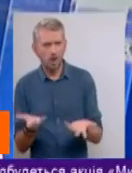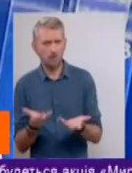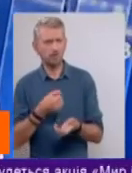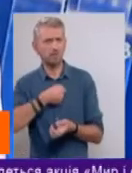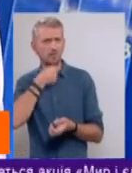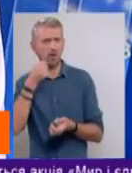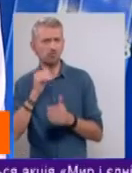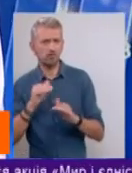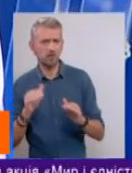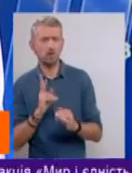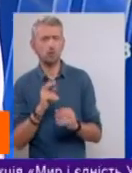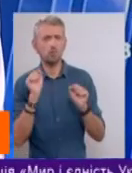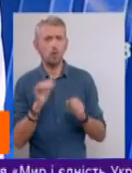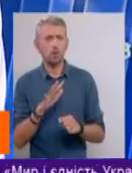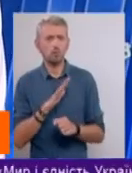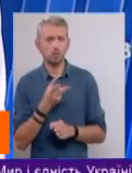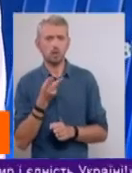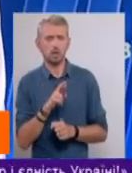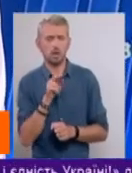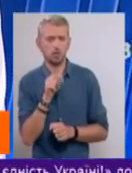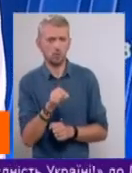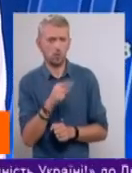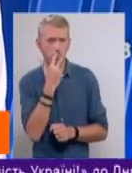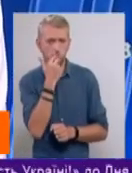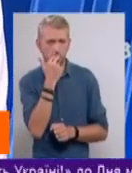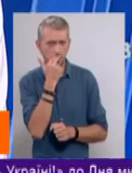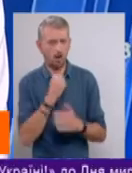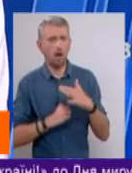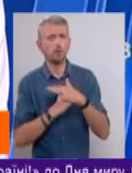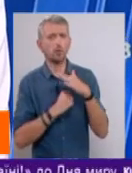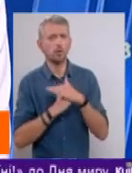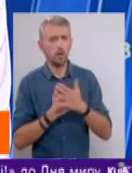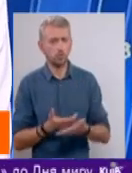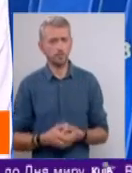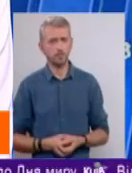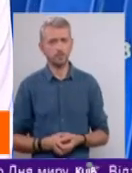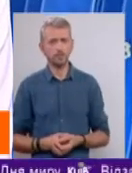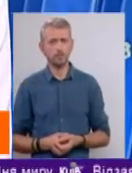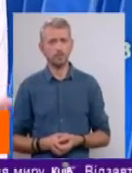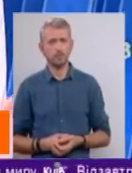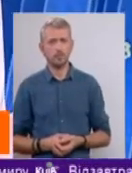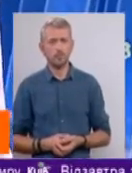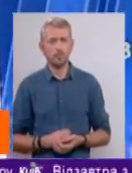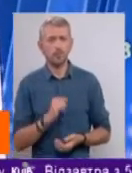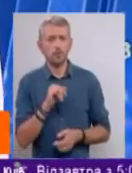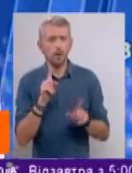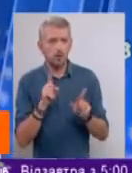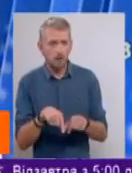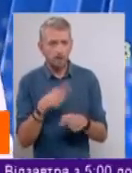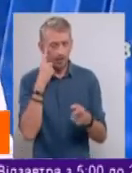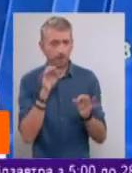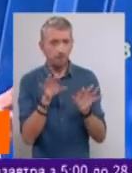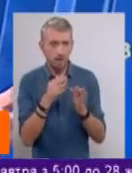старших дітей, які можуть бути для цього підлітка авторитетом. Ну і навіть і в медіа